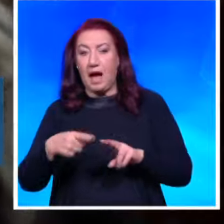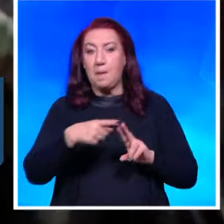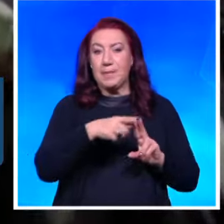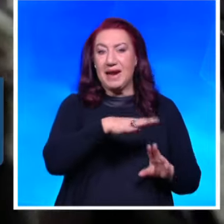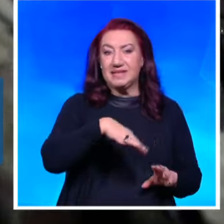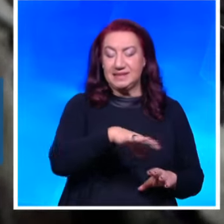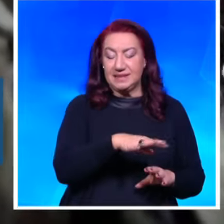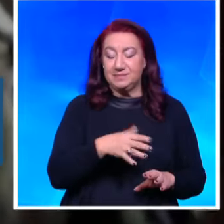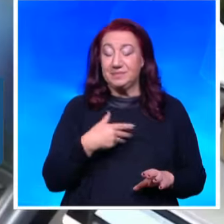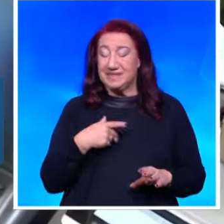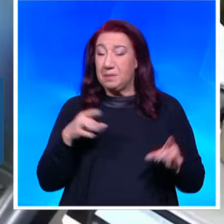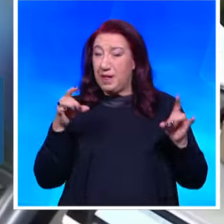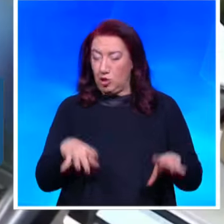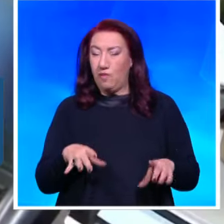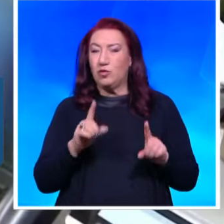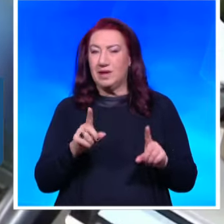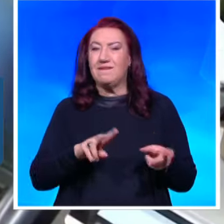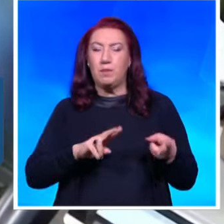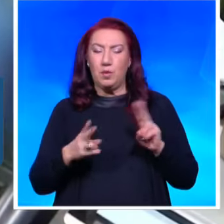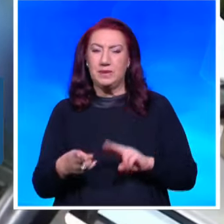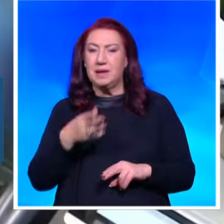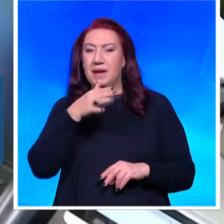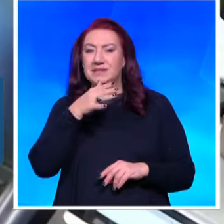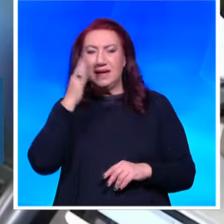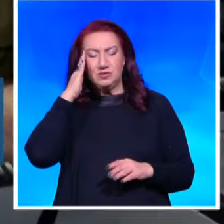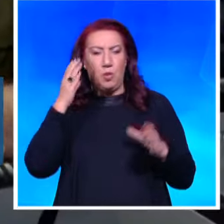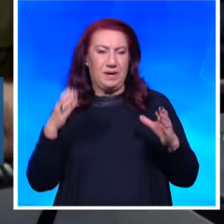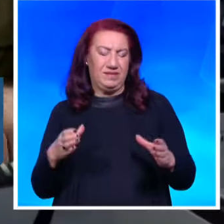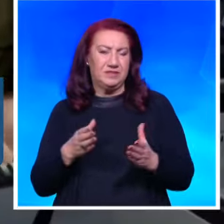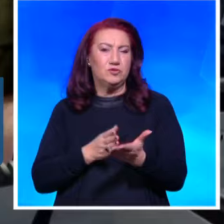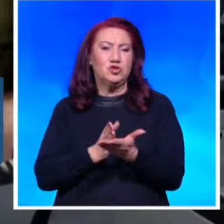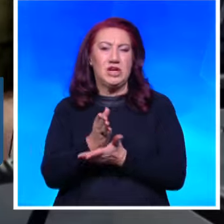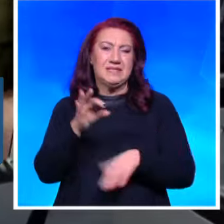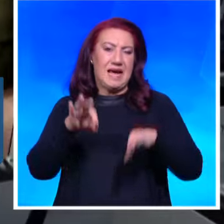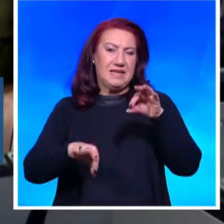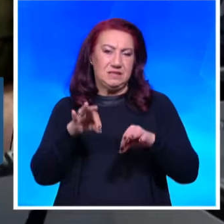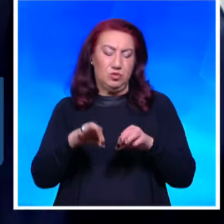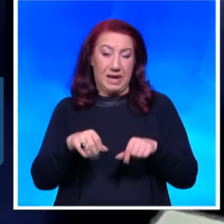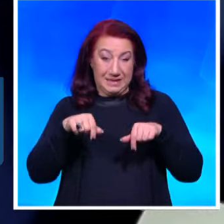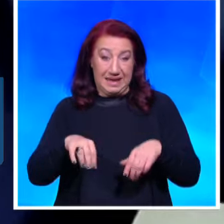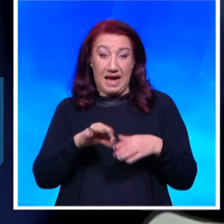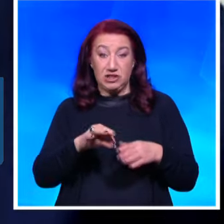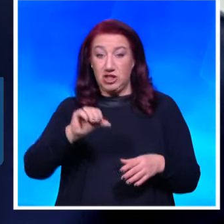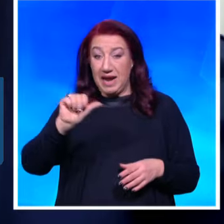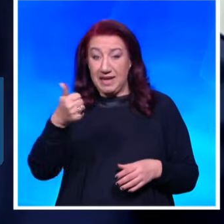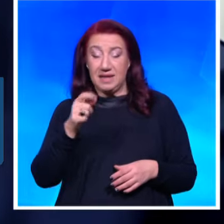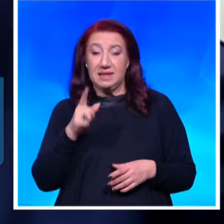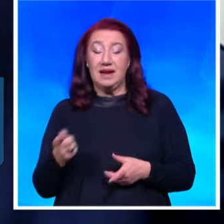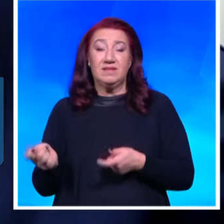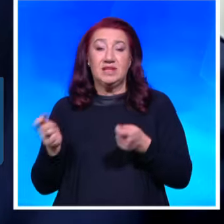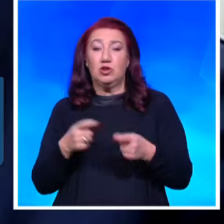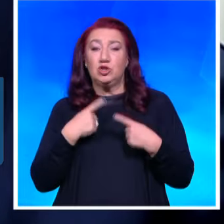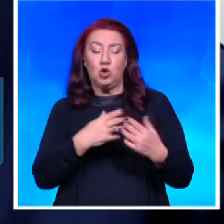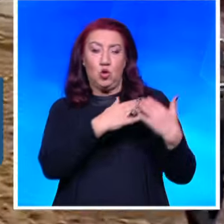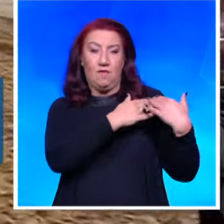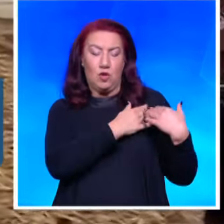да променим и израелското правителство. Това трябва да го направим през избори, защото сегашните лидери трябва да поемат отговорността за големия провал на